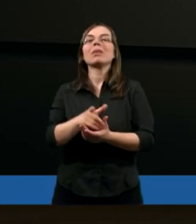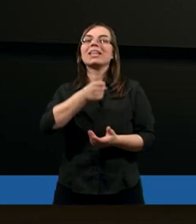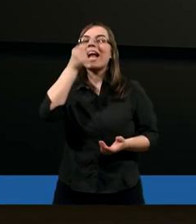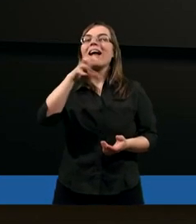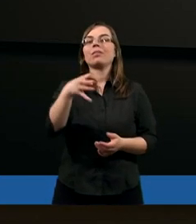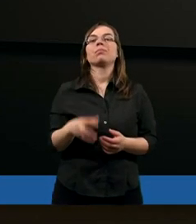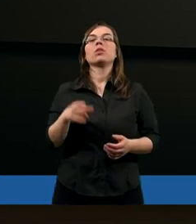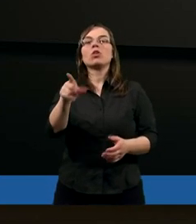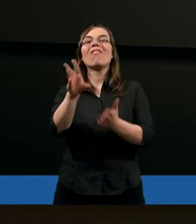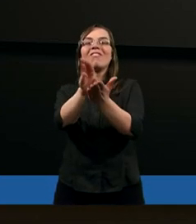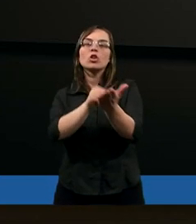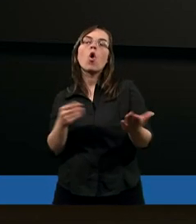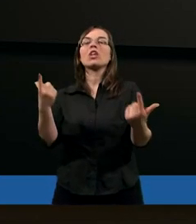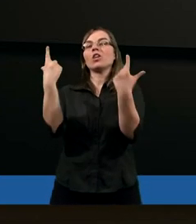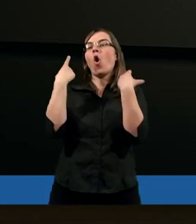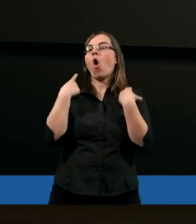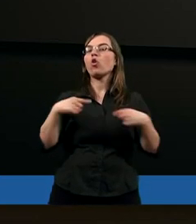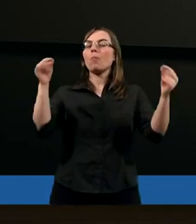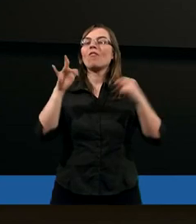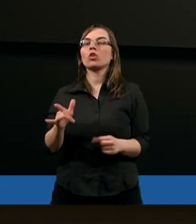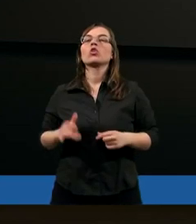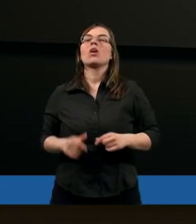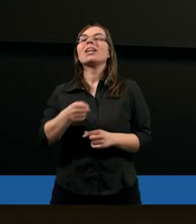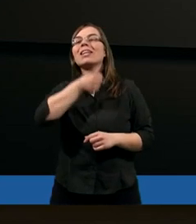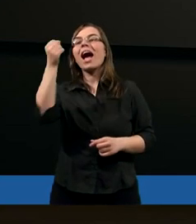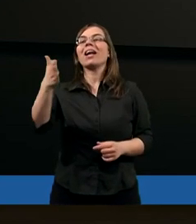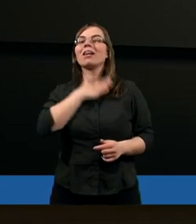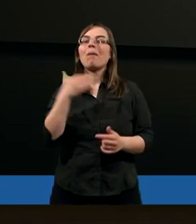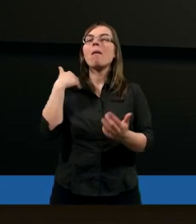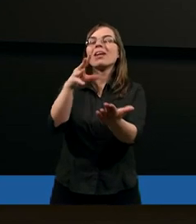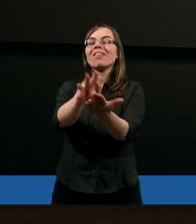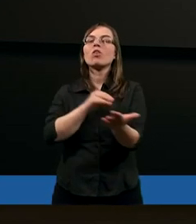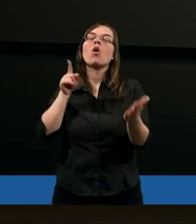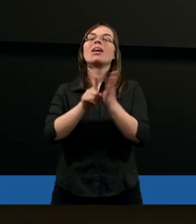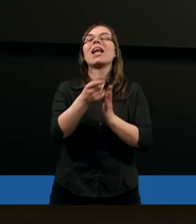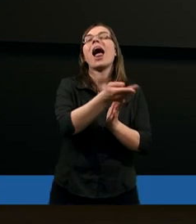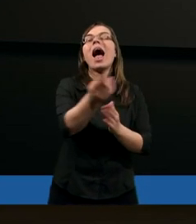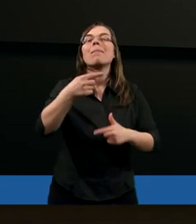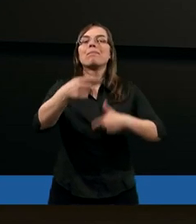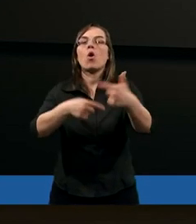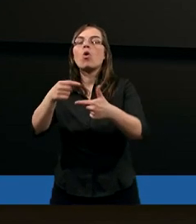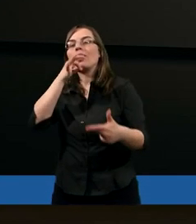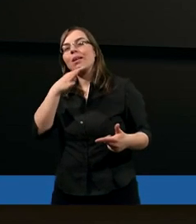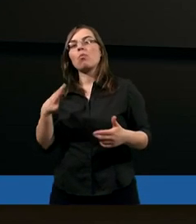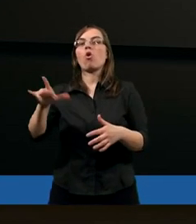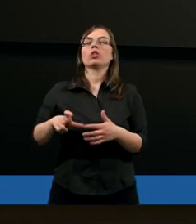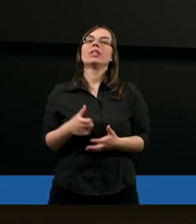Ten wzorzec osobowościowy, że starszy ma być wzorem dla tych, którzy poruczeni.